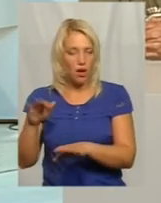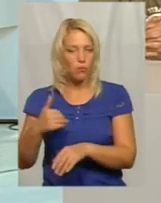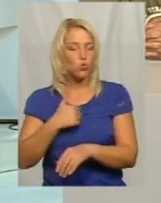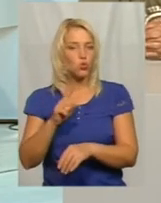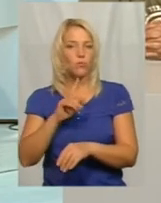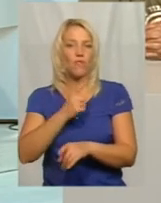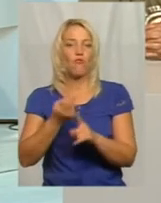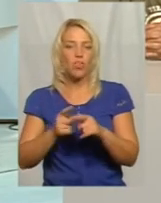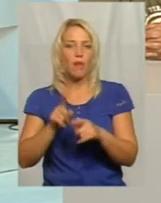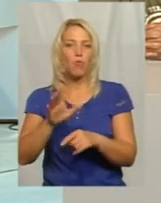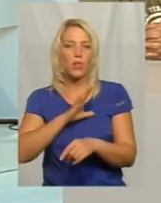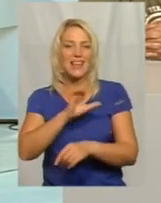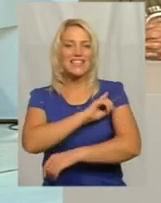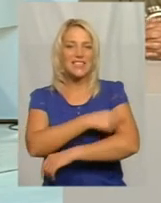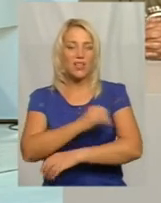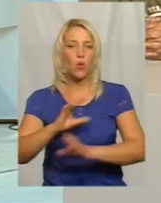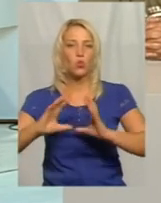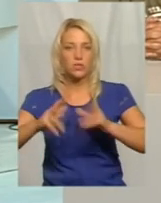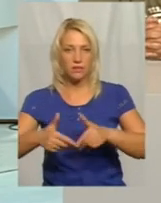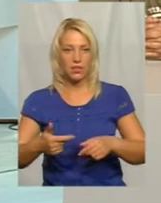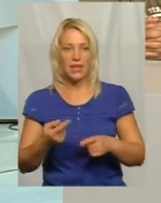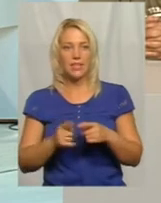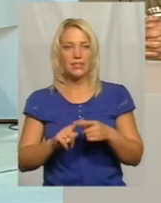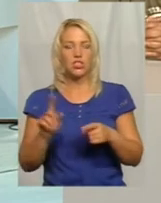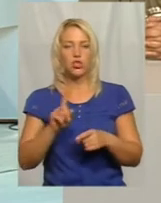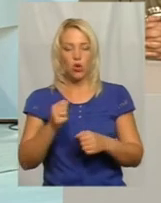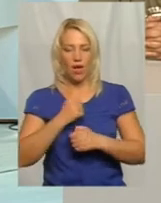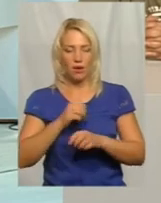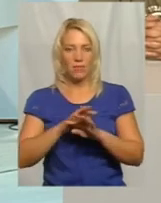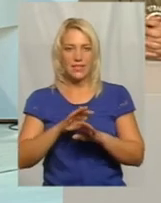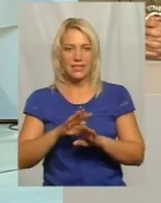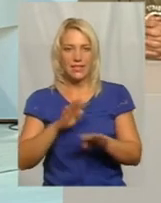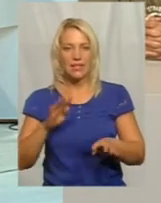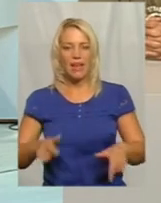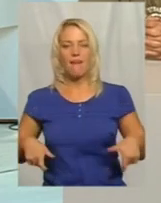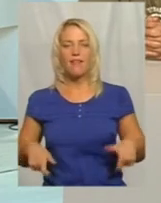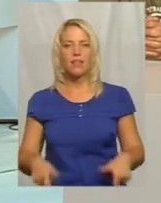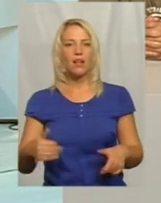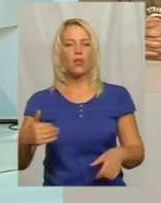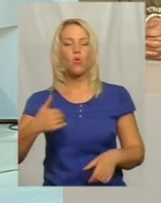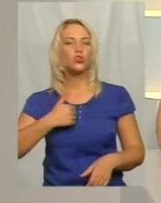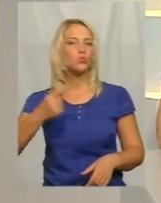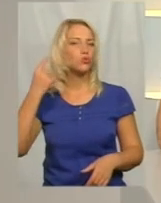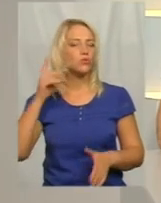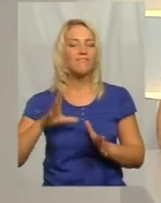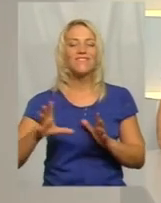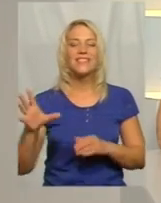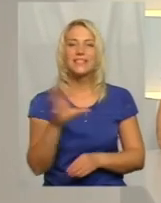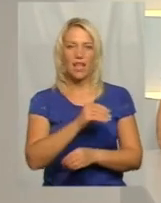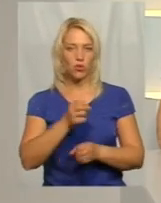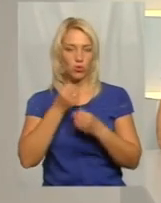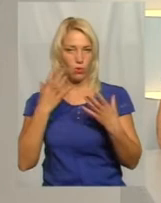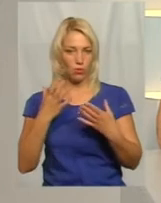світі. Це, що армійський генерал приїжджає, і він хоче почути, що все добре, йому нема права